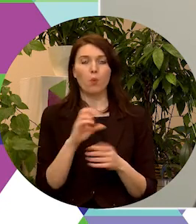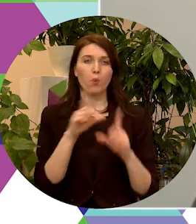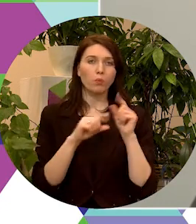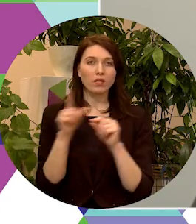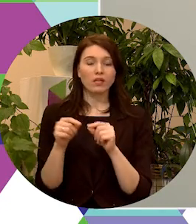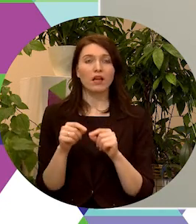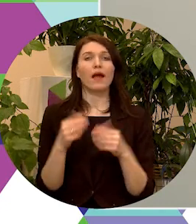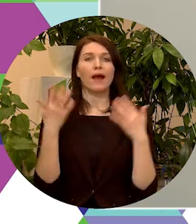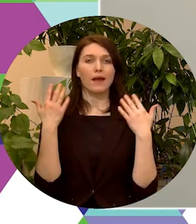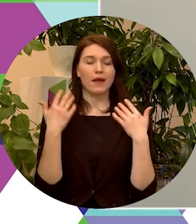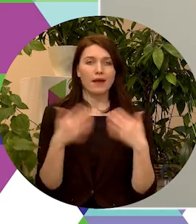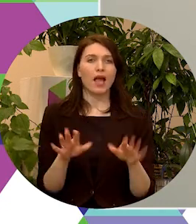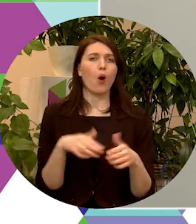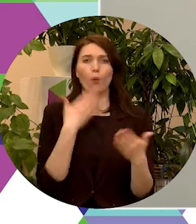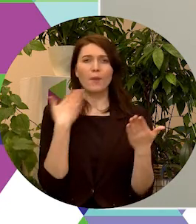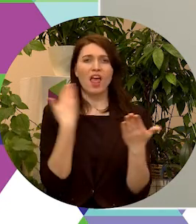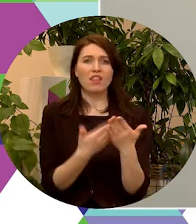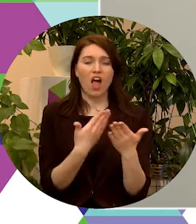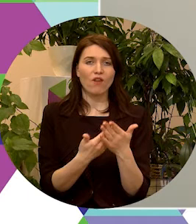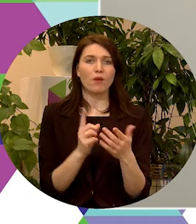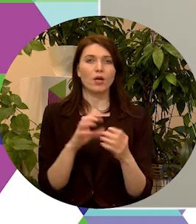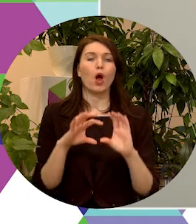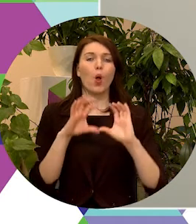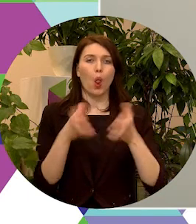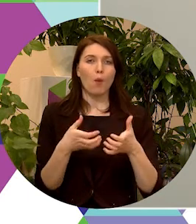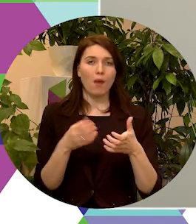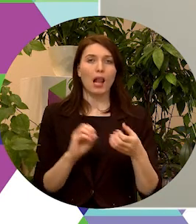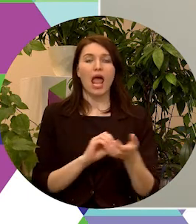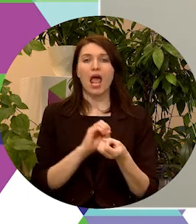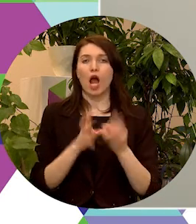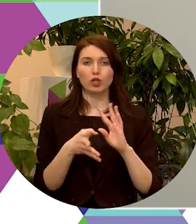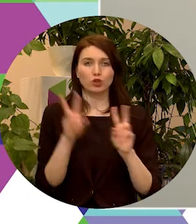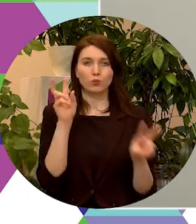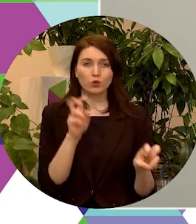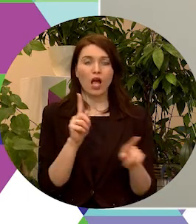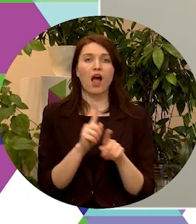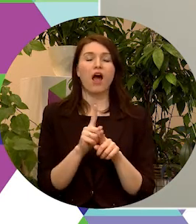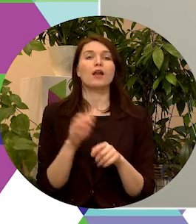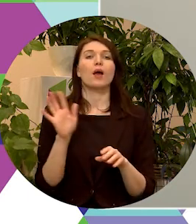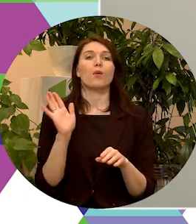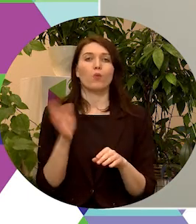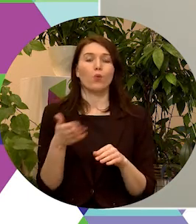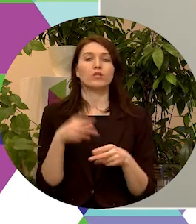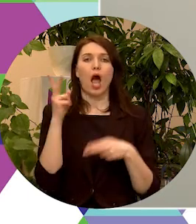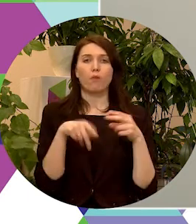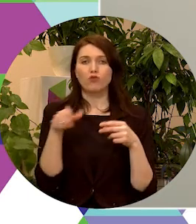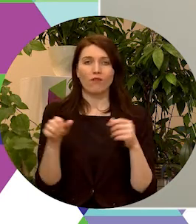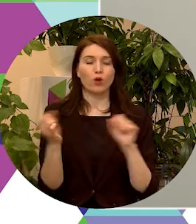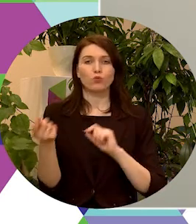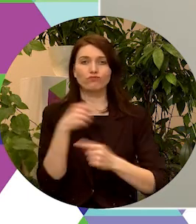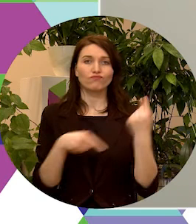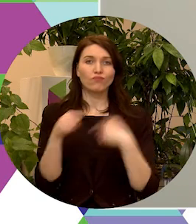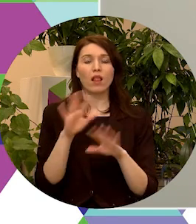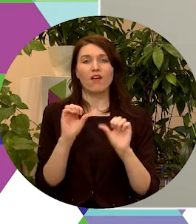kur ar jaunu spēku un piedāvājumu startēs globale rasmus un tik stiprināt absolventu pustību, lai veidot spēcīgi